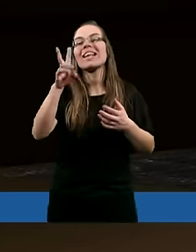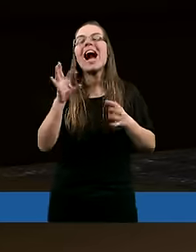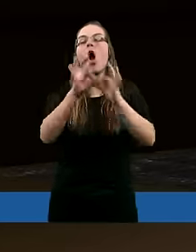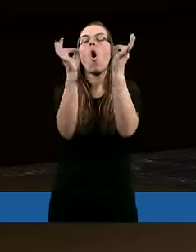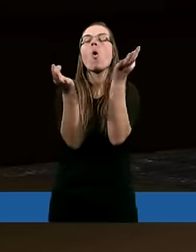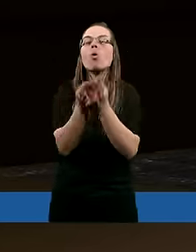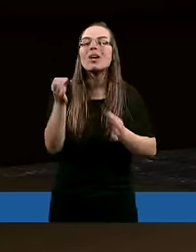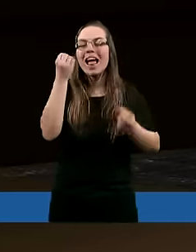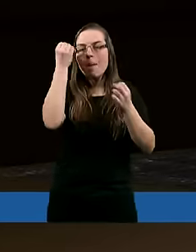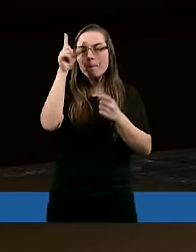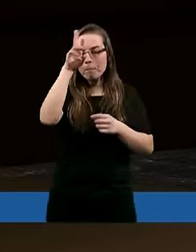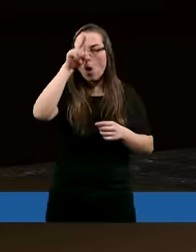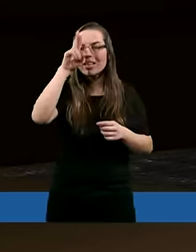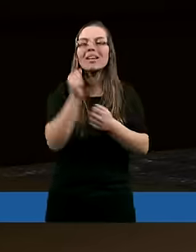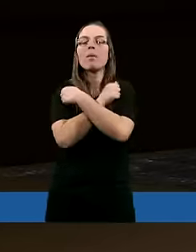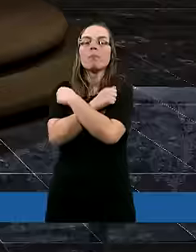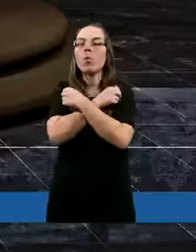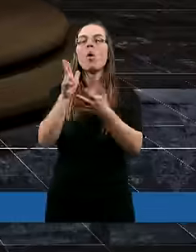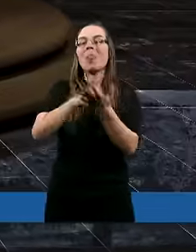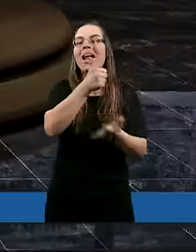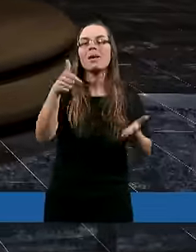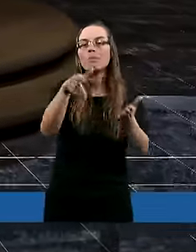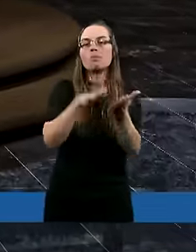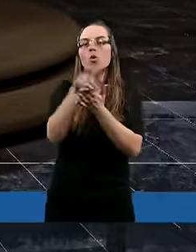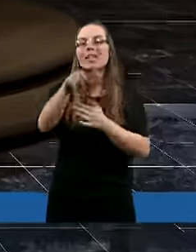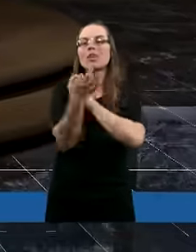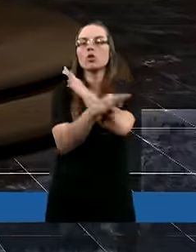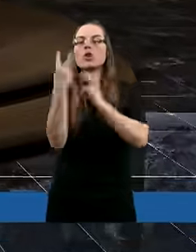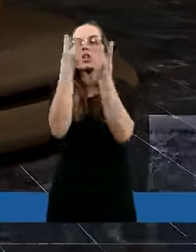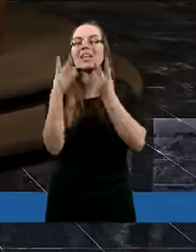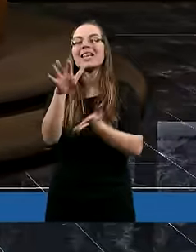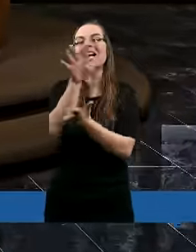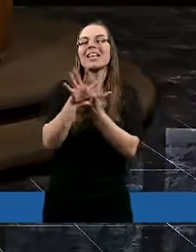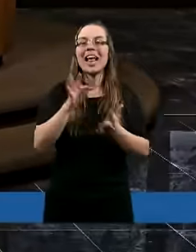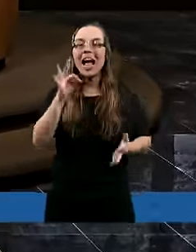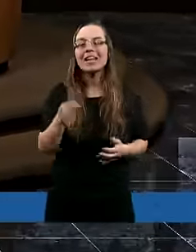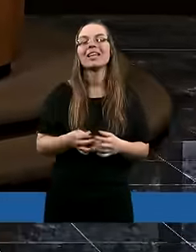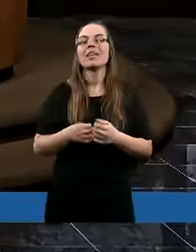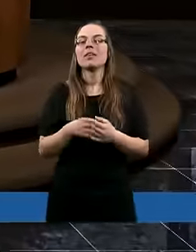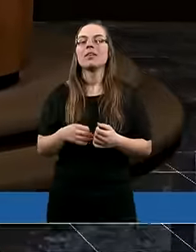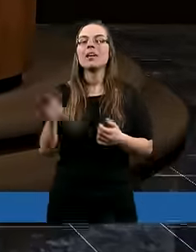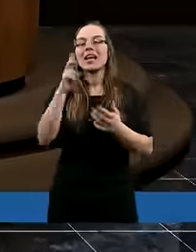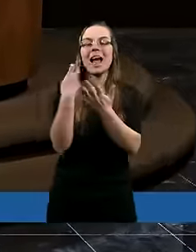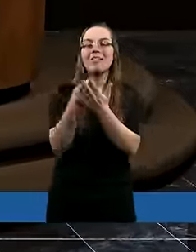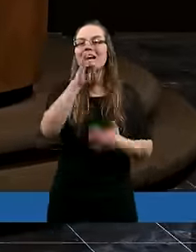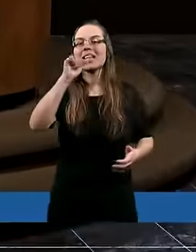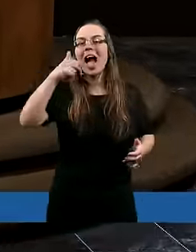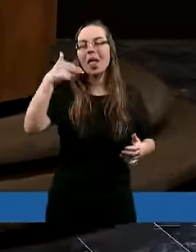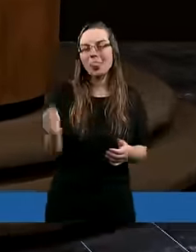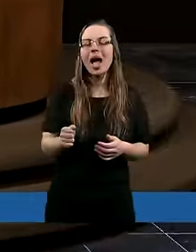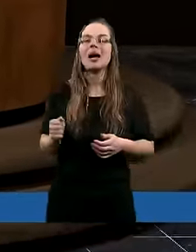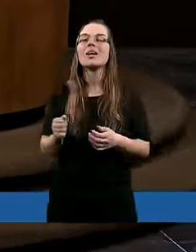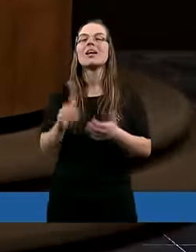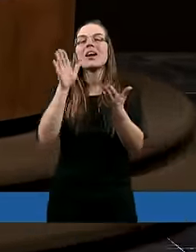ogólne pojęcie miłość. Na samym początku tego studium czytaliśmy tekst z Ewangelii Jana.